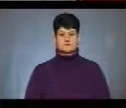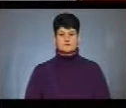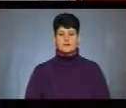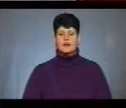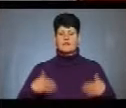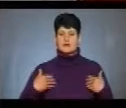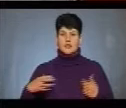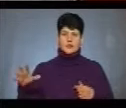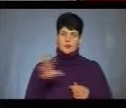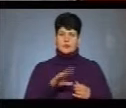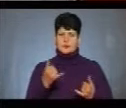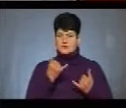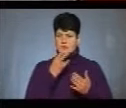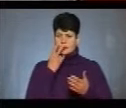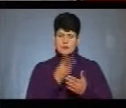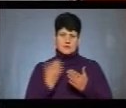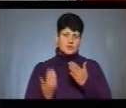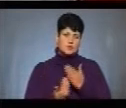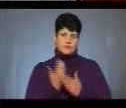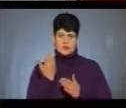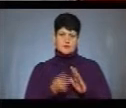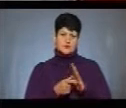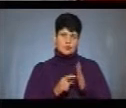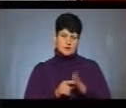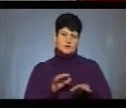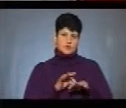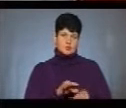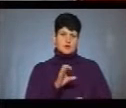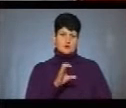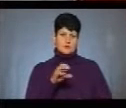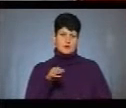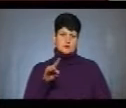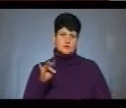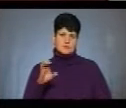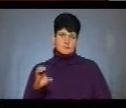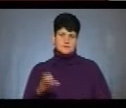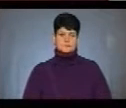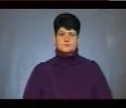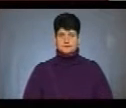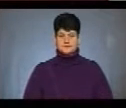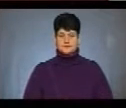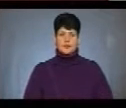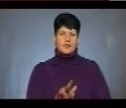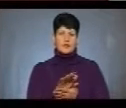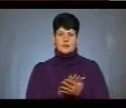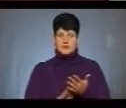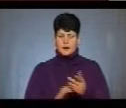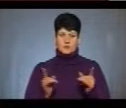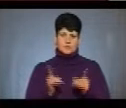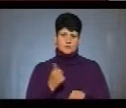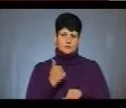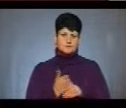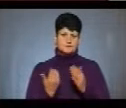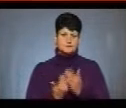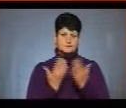Вітаю усіх, хто зараз з нами. Ви дивитесь новини. З вами в студії я, ведуча Соломія Струс. І далі коротко про головні події дня.